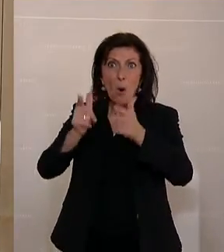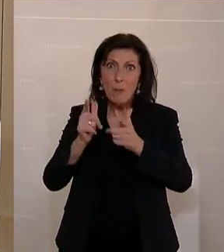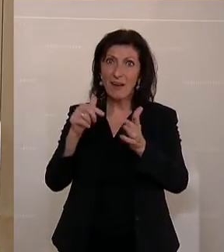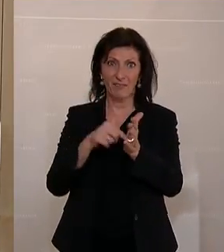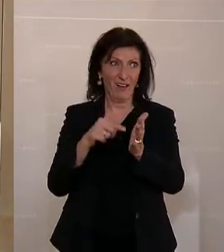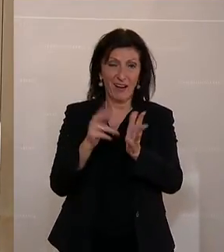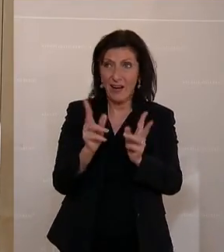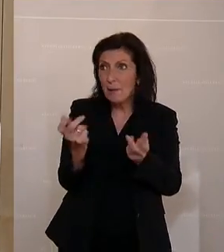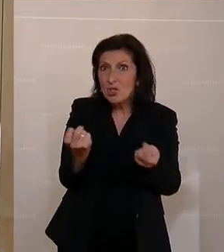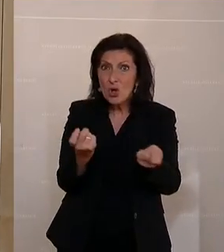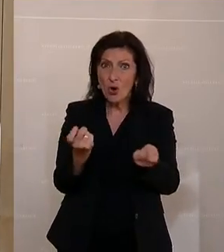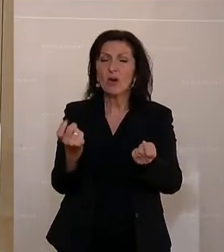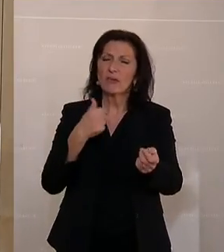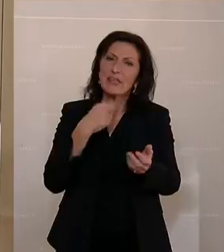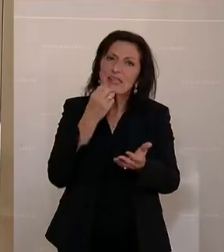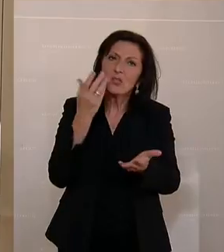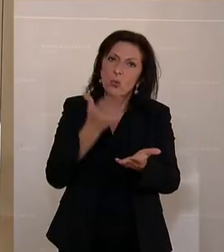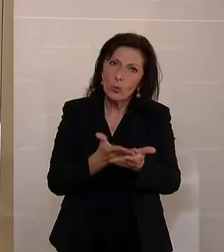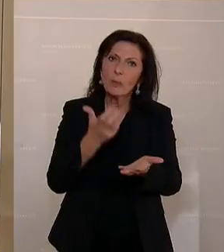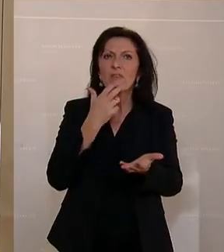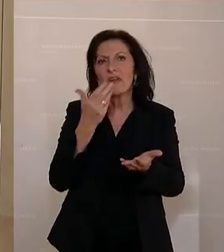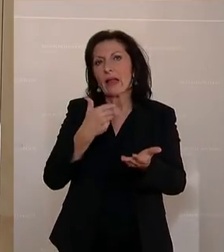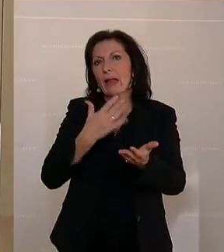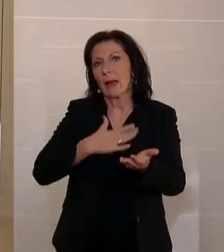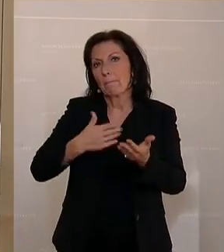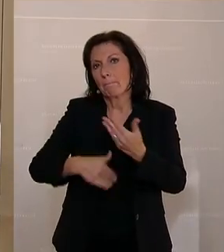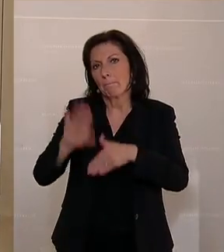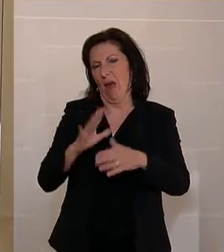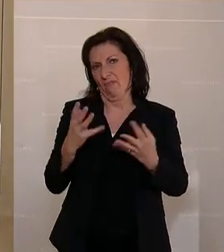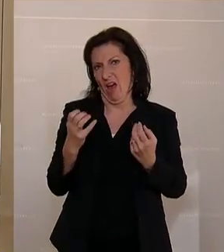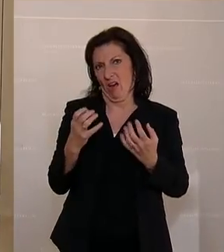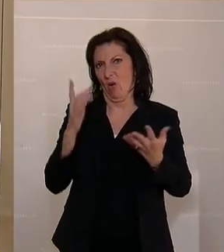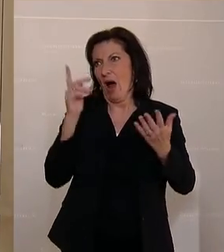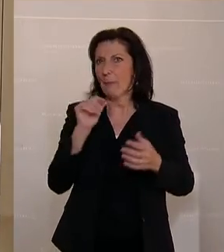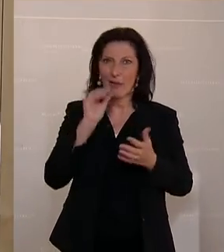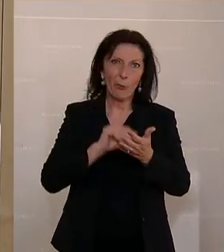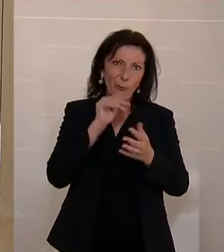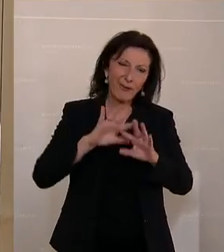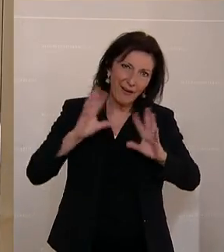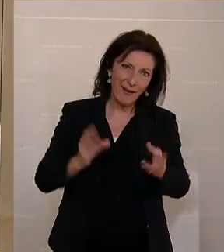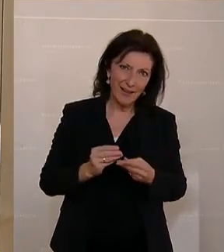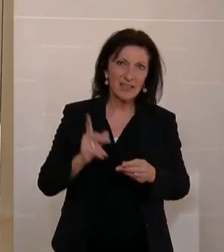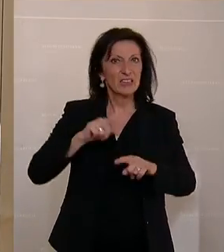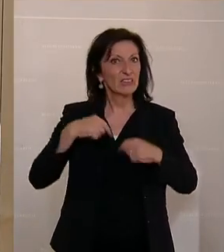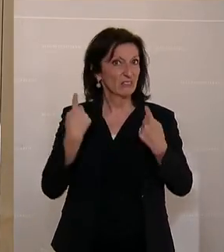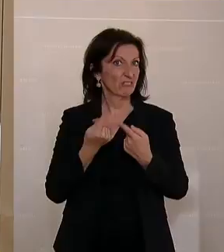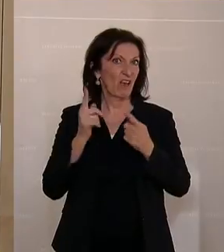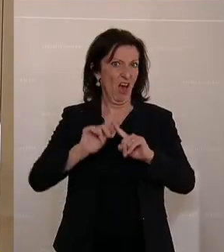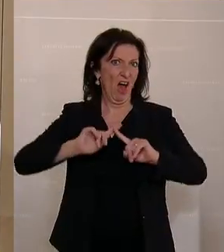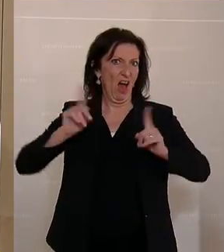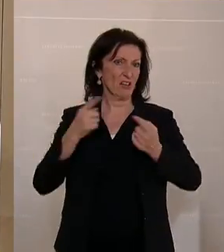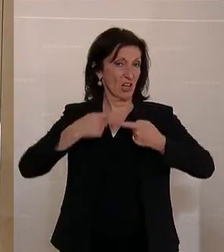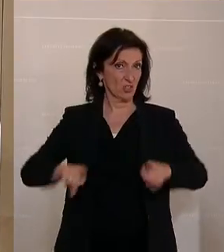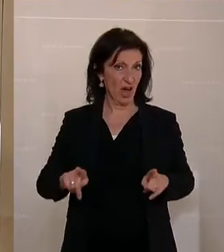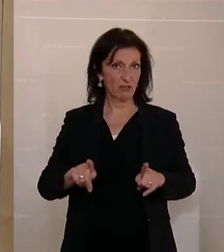Und ja, ich gebe zu, ich hätte auch gerne mehr Lenkungswirkung. ABA ist eben nicht alles. Wir haben einen anderen Weg gewählt. Wir